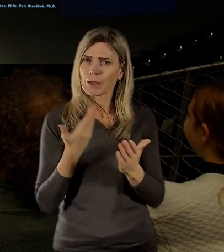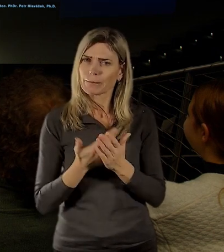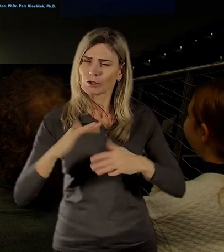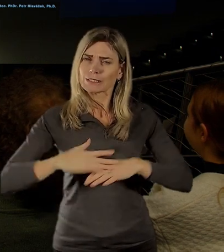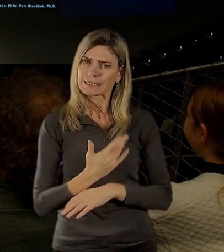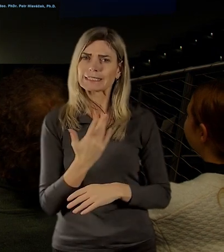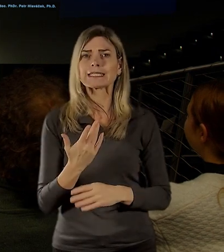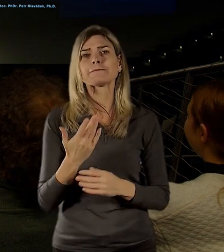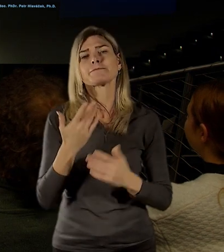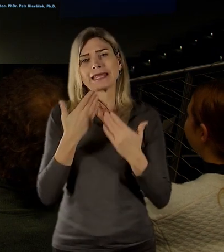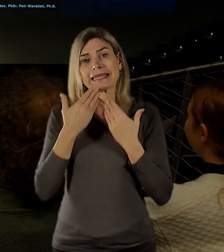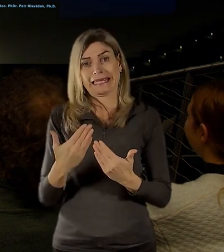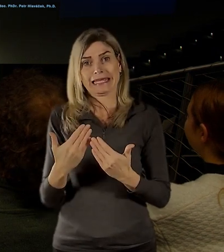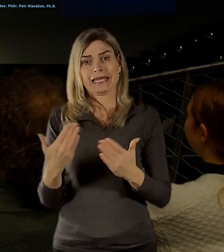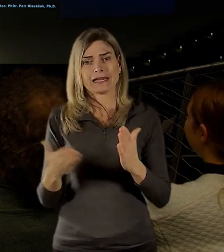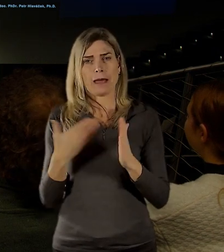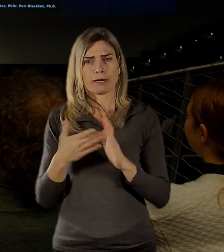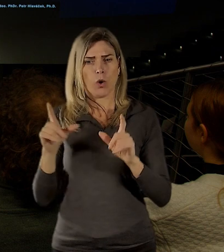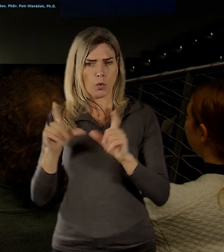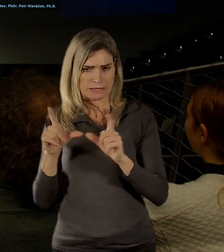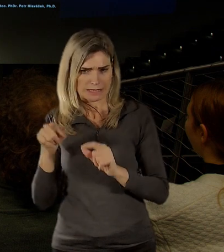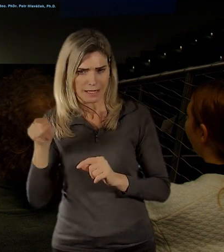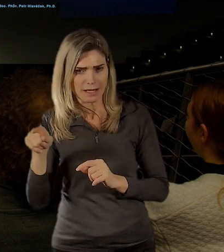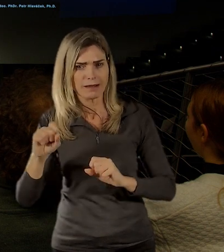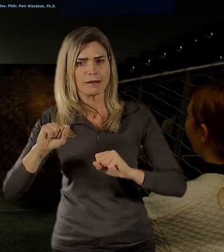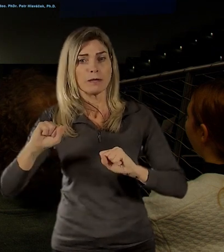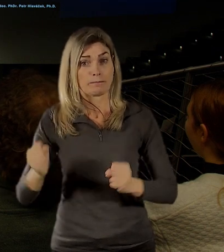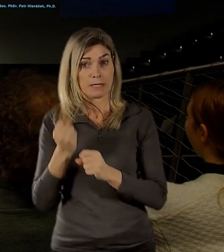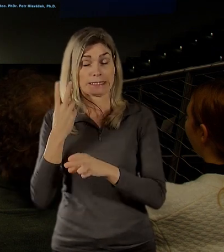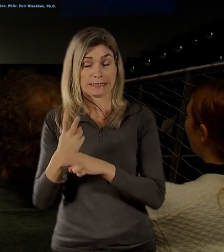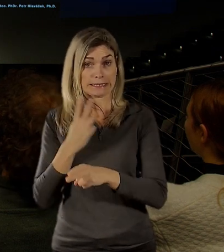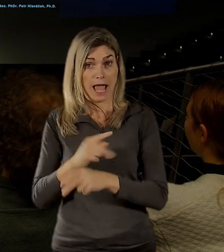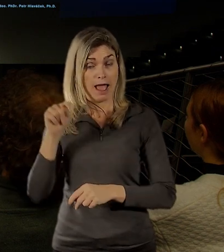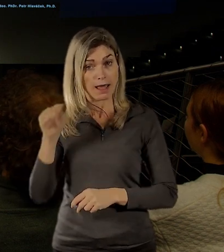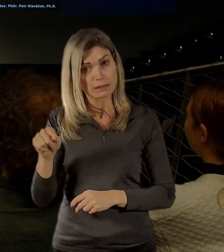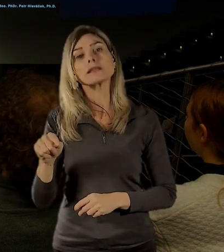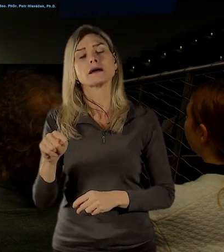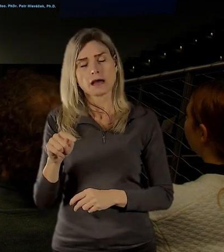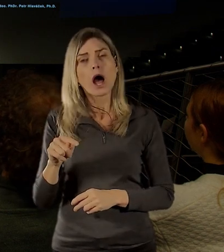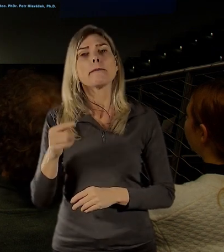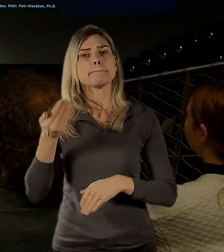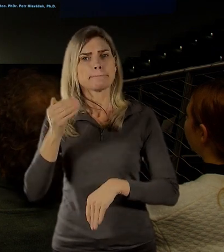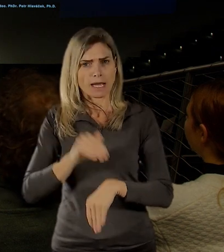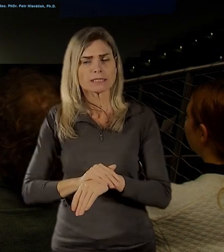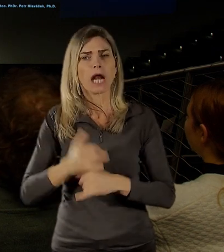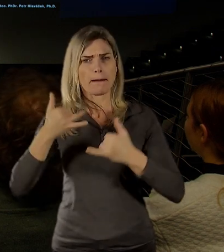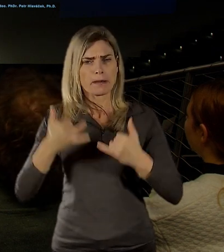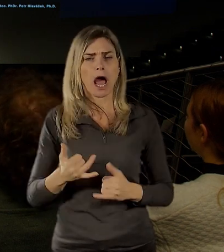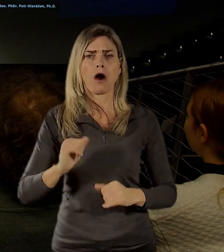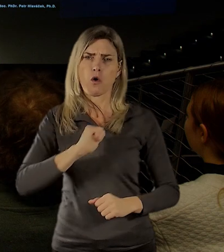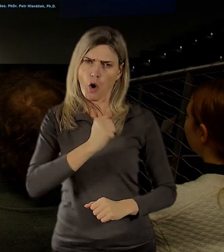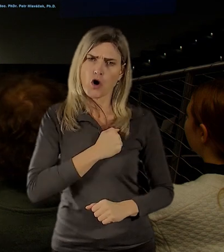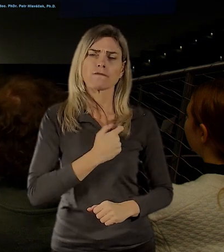vedle institucí, jako je Ústr, kde je teda zakladatelem stát, tak hlavně z toho Praha odvážně šlo do toho